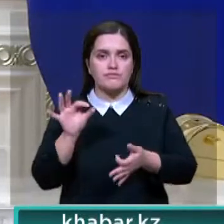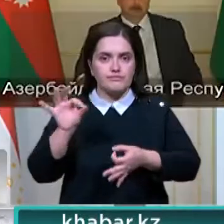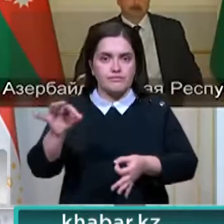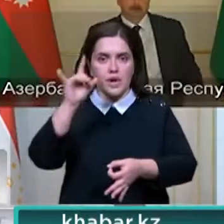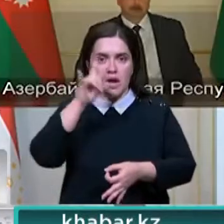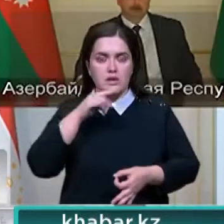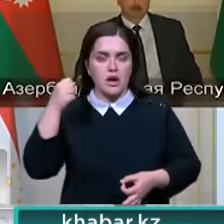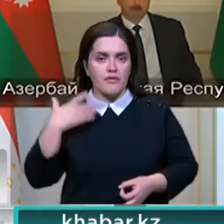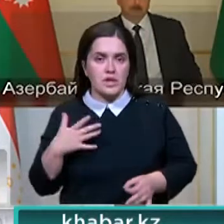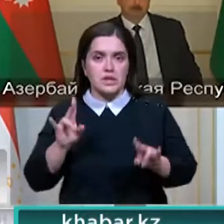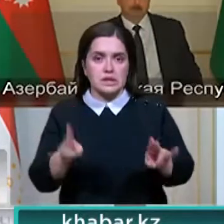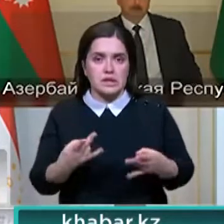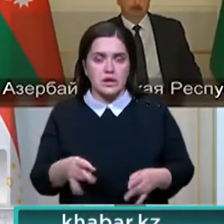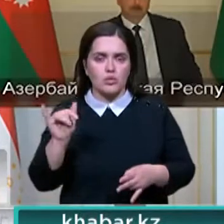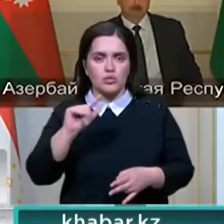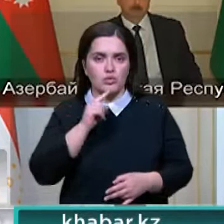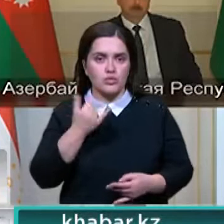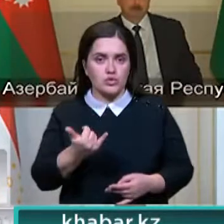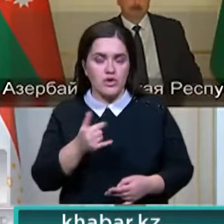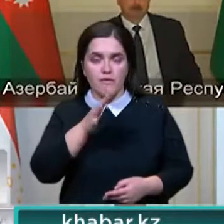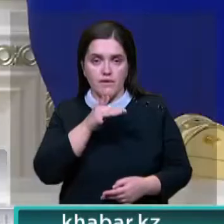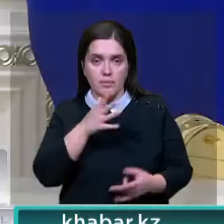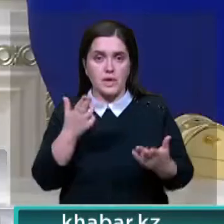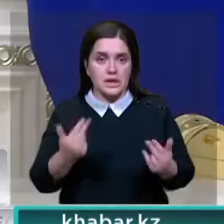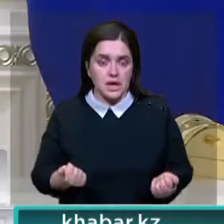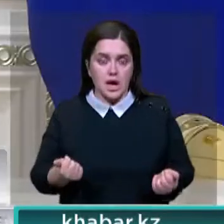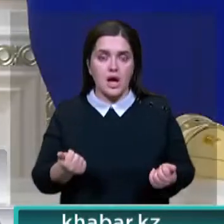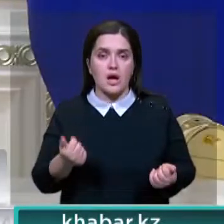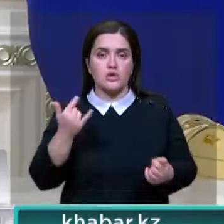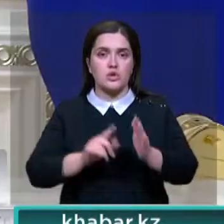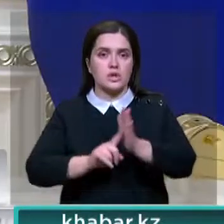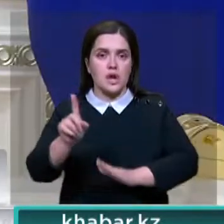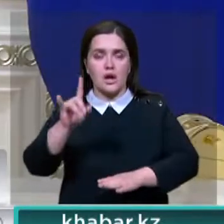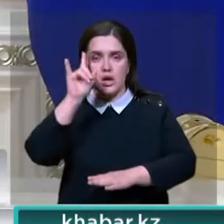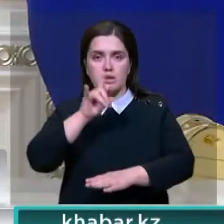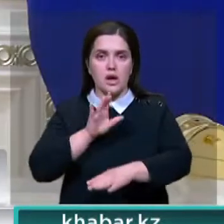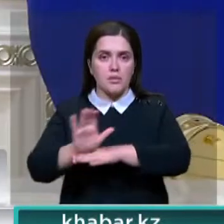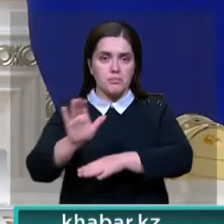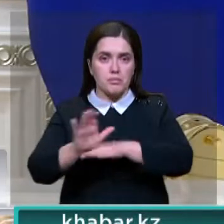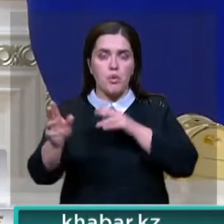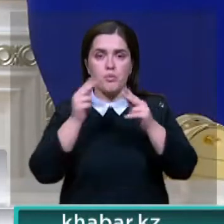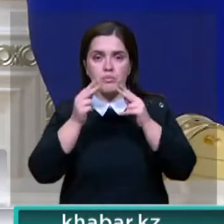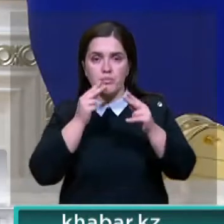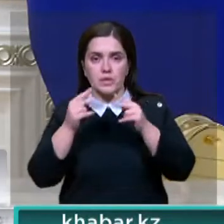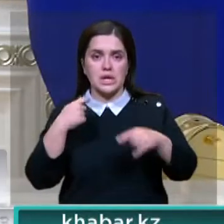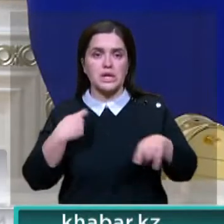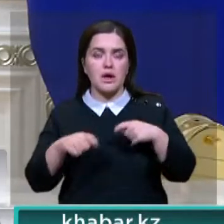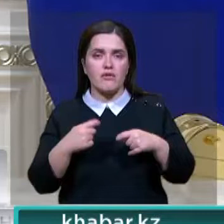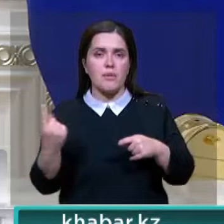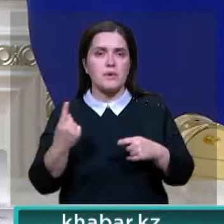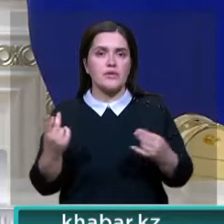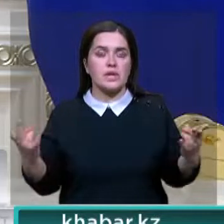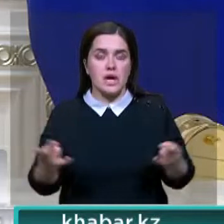беспрецедентными трудностями. Казахстан уже приступил к поставкам продовольствия и товаров первой необходимости.